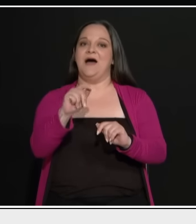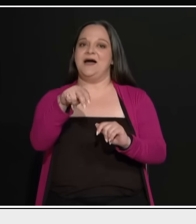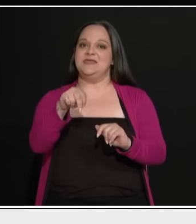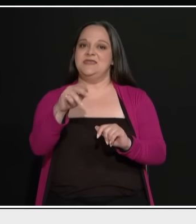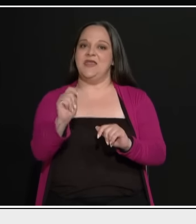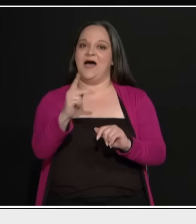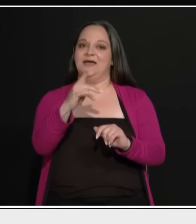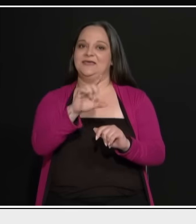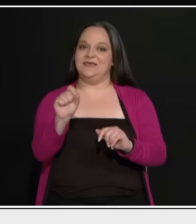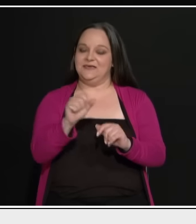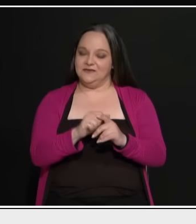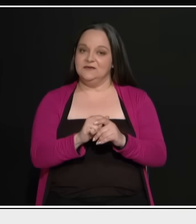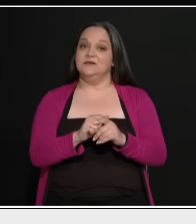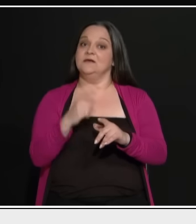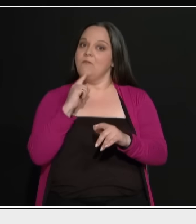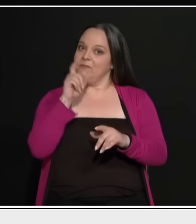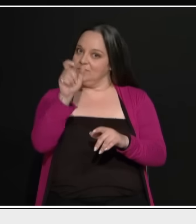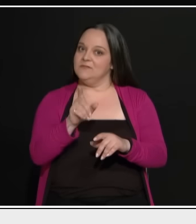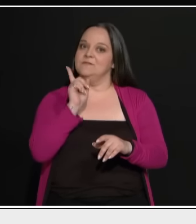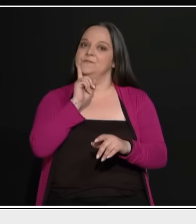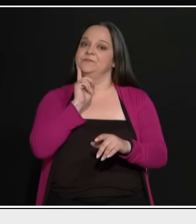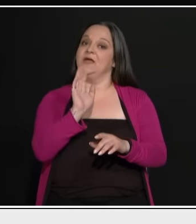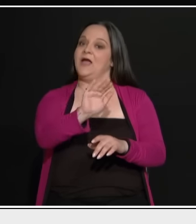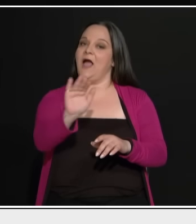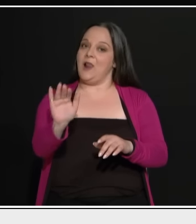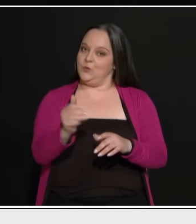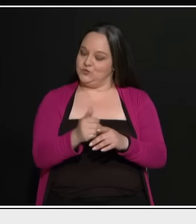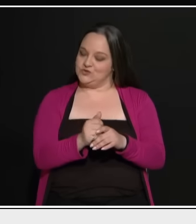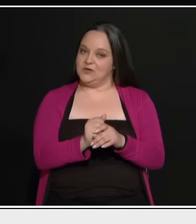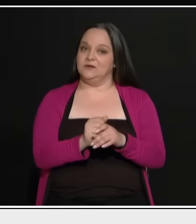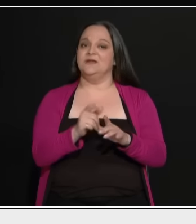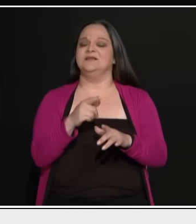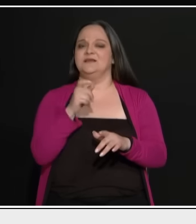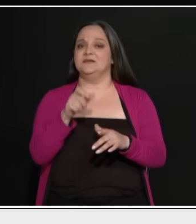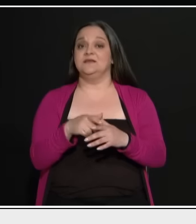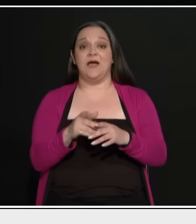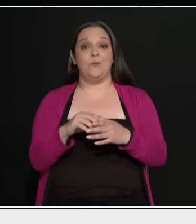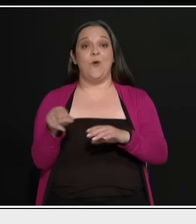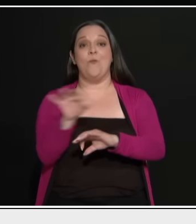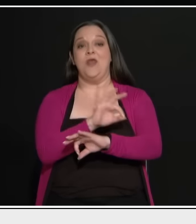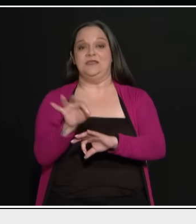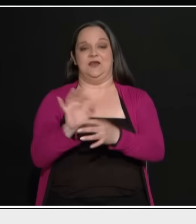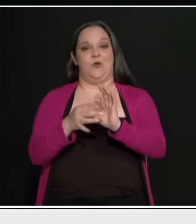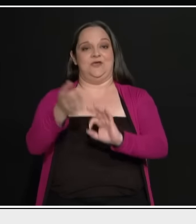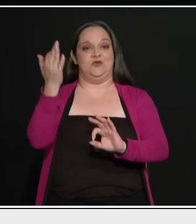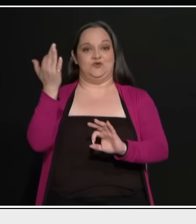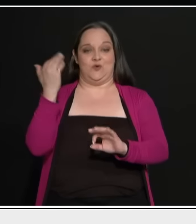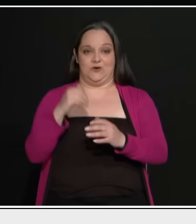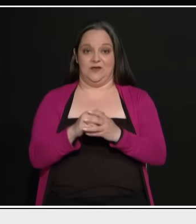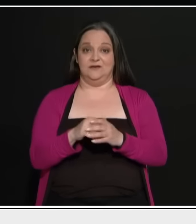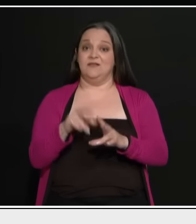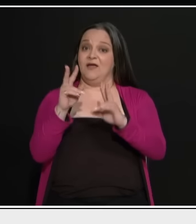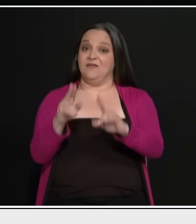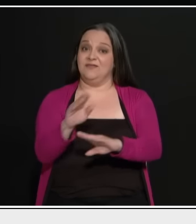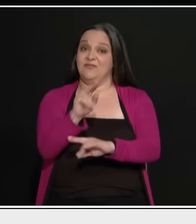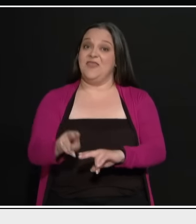Ταμανάκη και με την ιστορία της στο Πολυτεχνείο Ελήθεια είναι για πολλά χρόνια, επειδή και η ίδια απέφευγε να μιλήσει για αυτά τα ζητήματα, ήταν ακριβοθόρητο. δεν τους